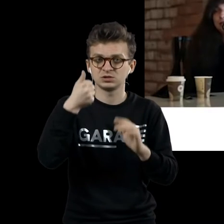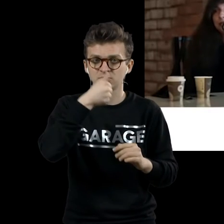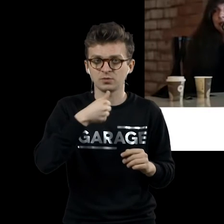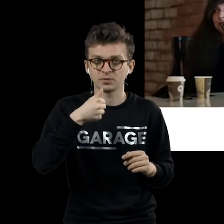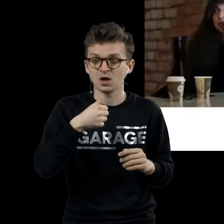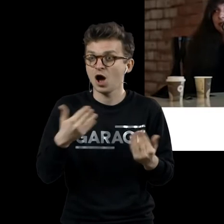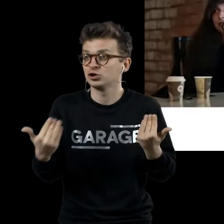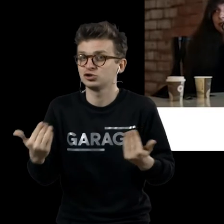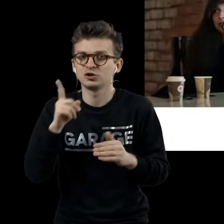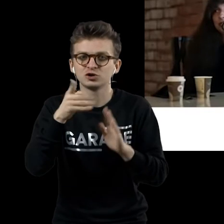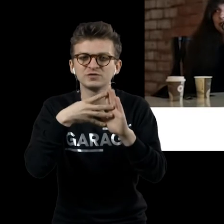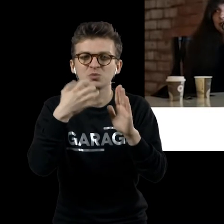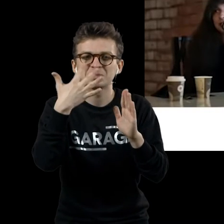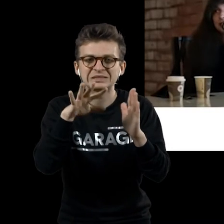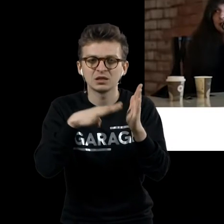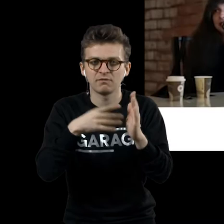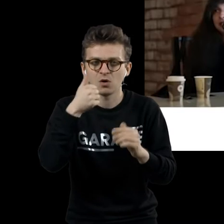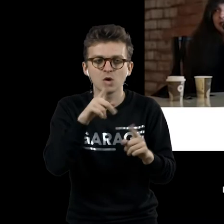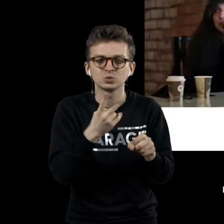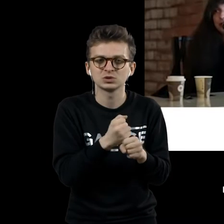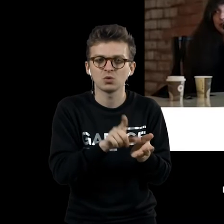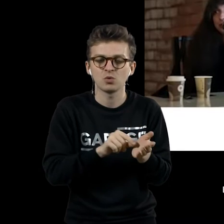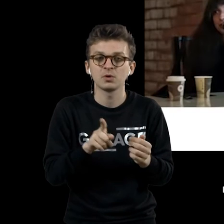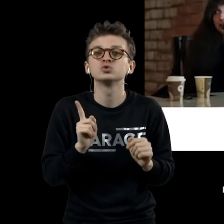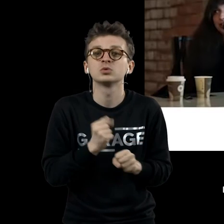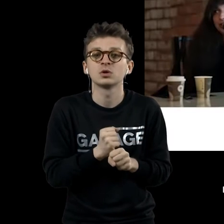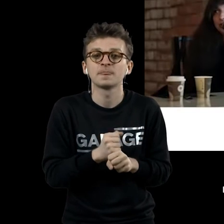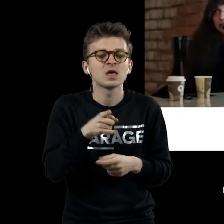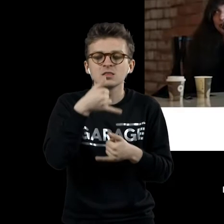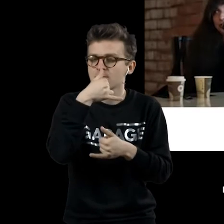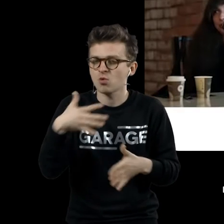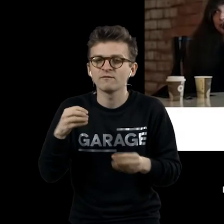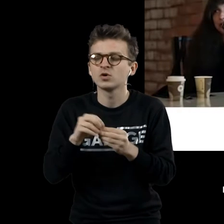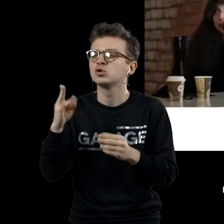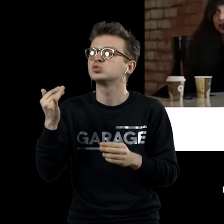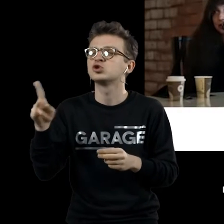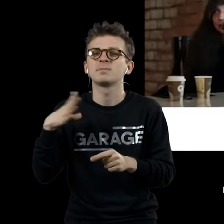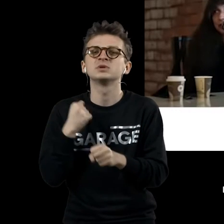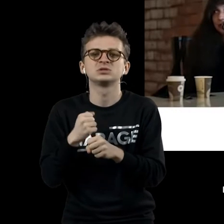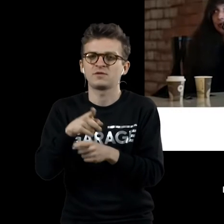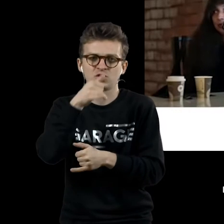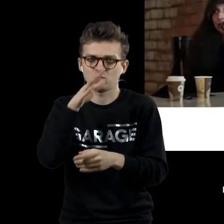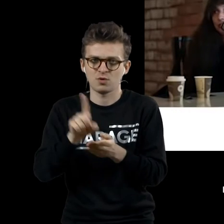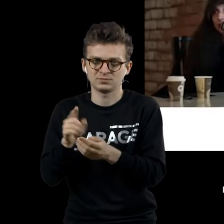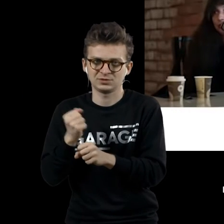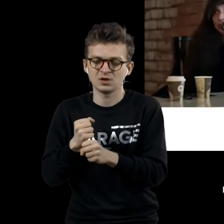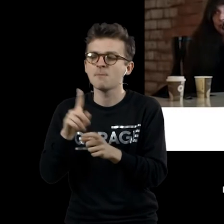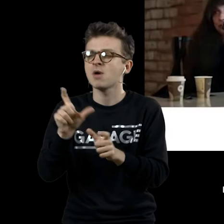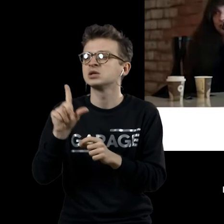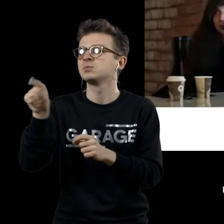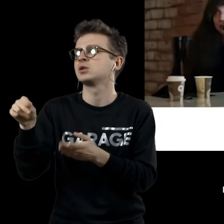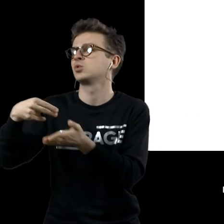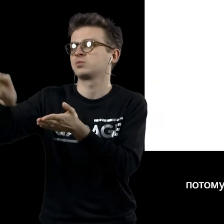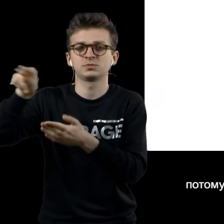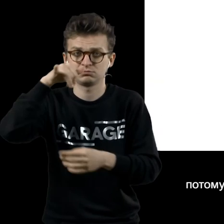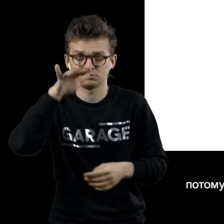дворе 1959 год. Что вы делаете? Вы не можете повторить жест Дюшана, то есть пойти в ближайший магазин и купить точно такой же